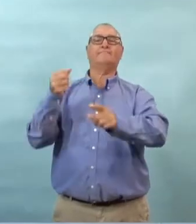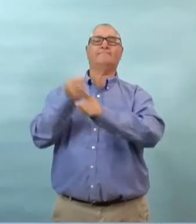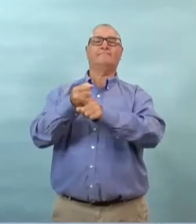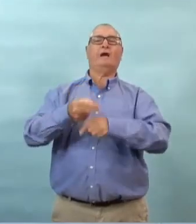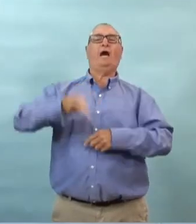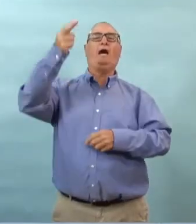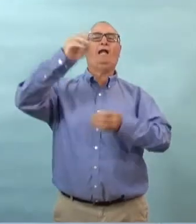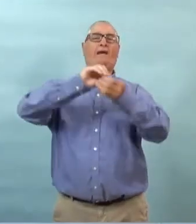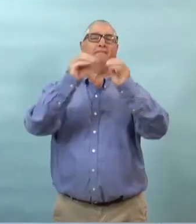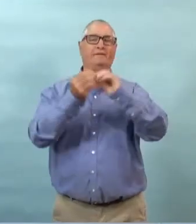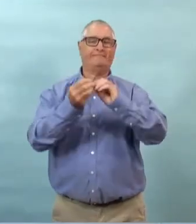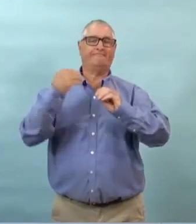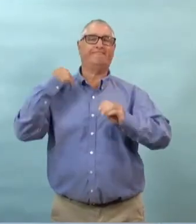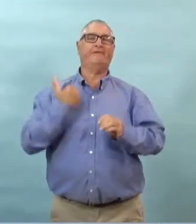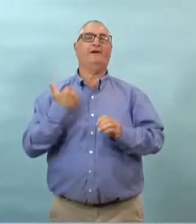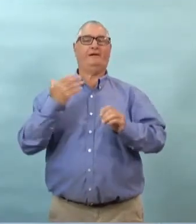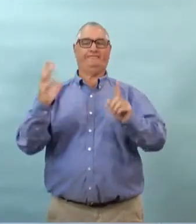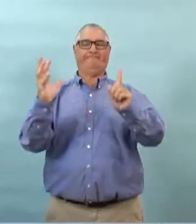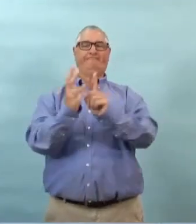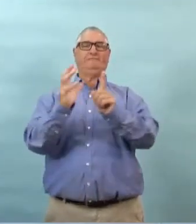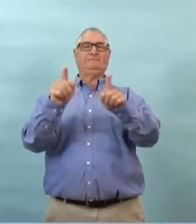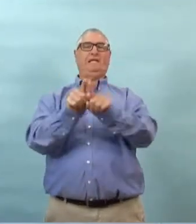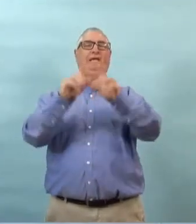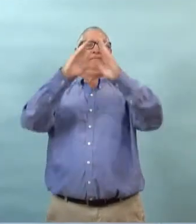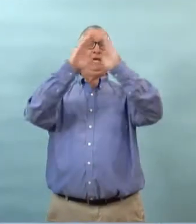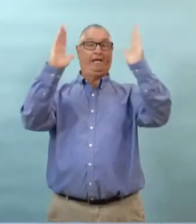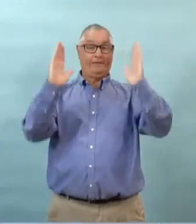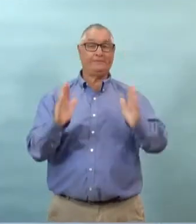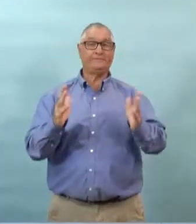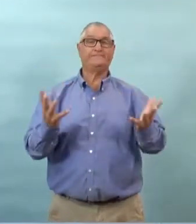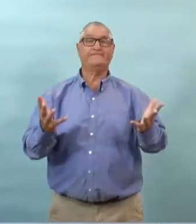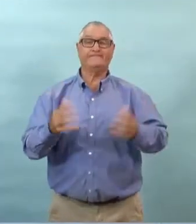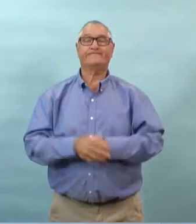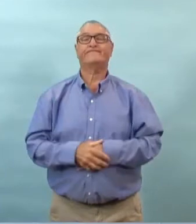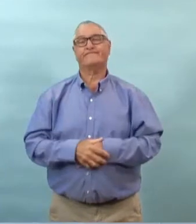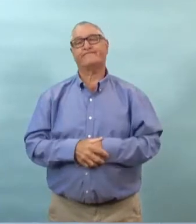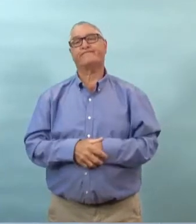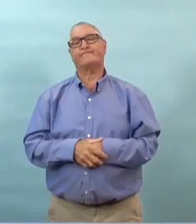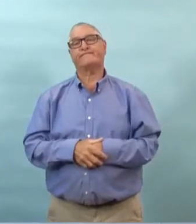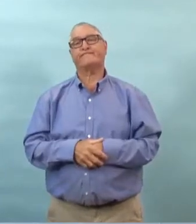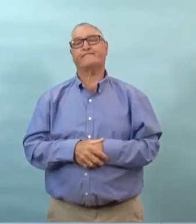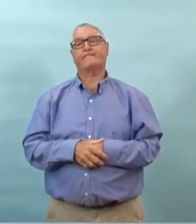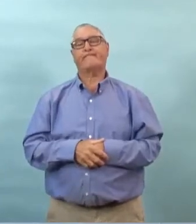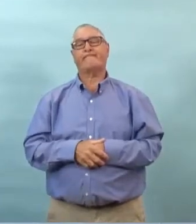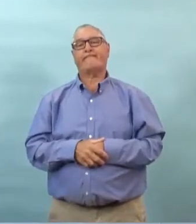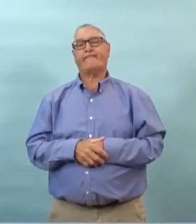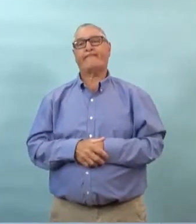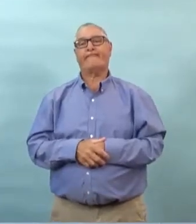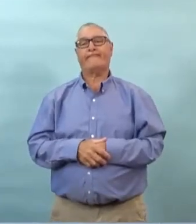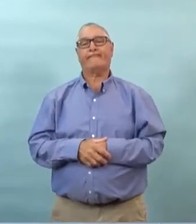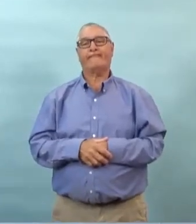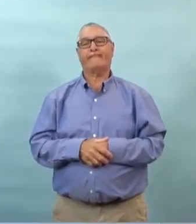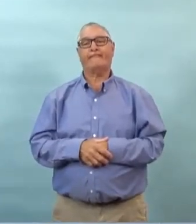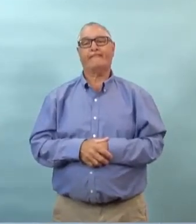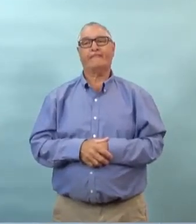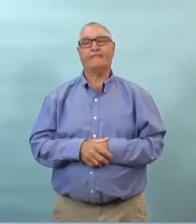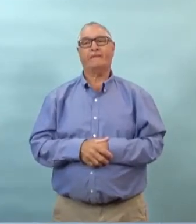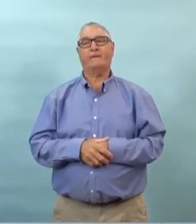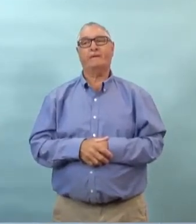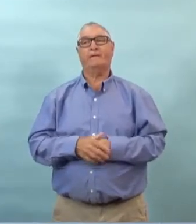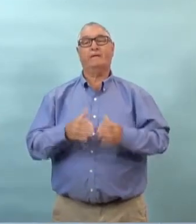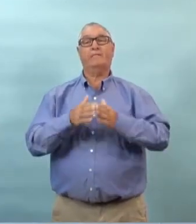contact rapproché et ça c'est un point qui est important à partager lorsqu'une enquête de santé publique identifie des